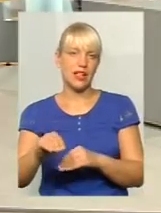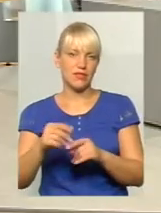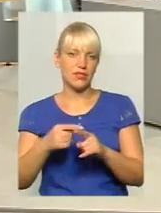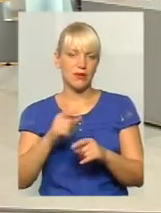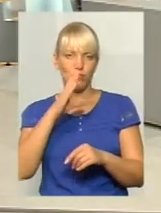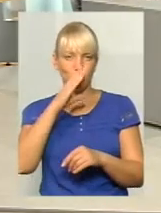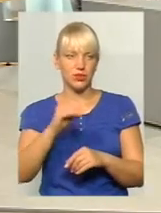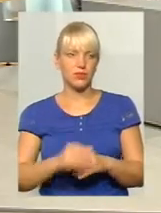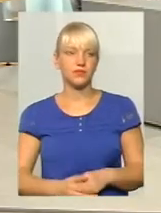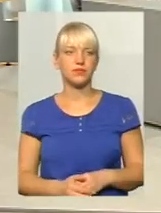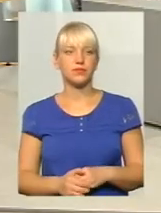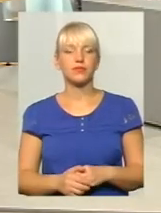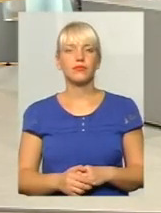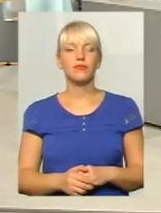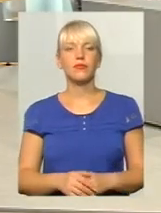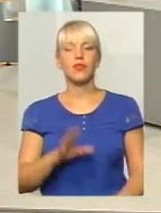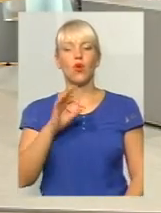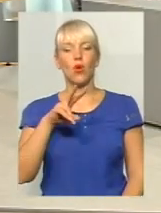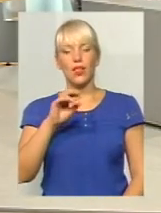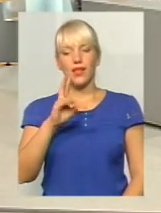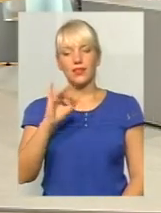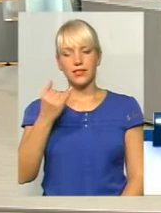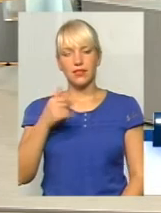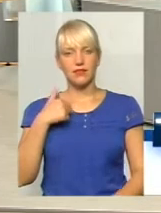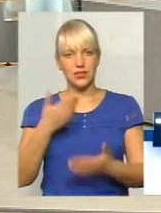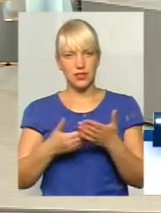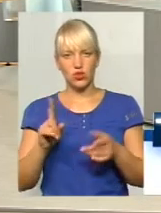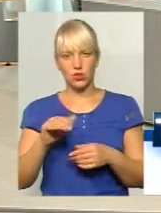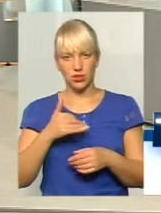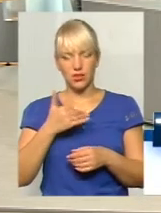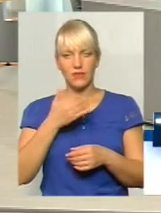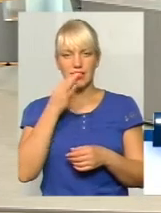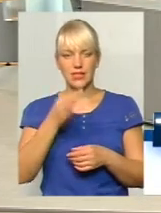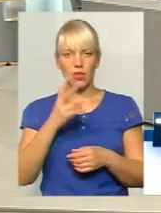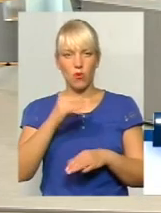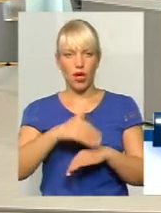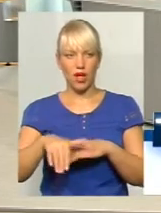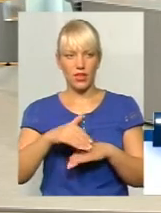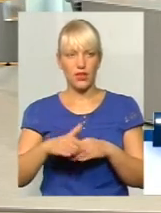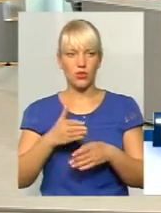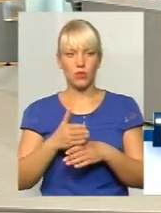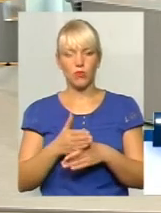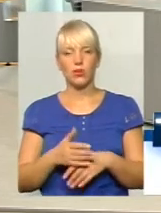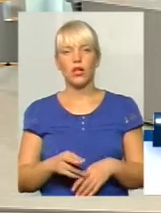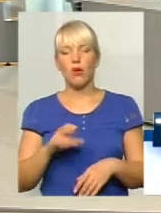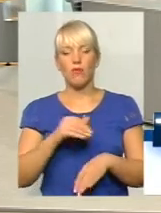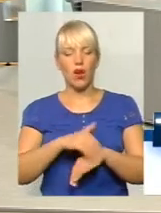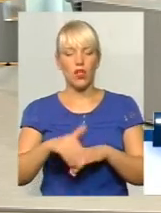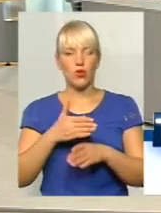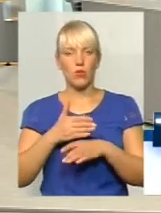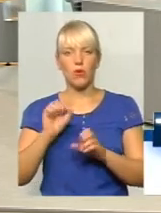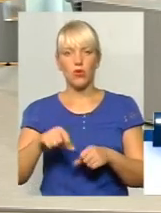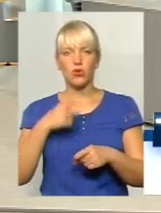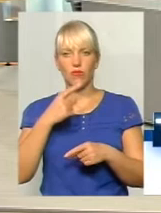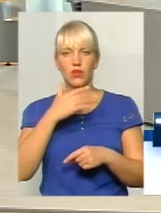Олексій, хотів щось по адресній допомозі сказати. Чи це мені здалося? По адресній допомозі можна говорити багато, але